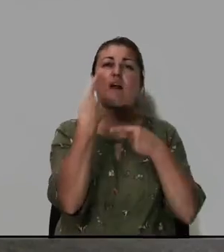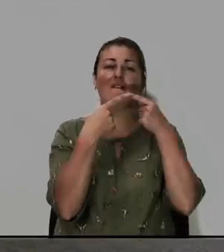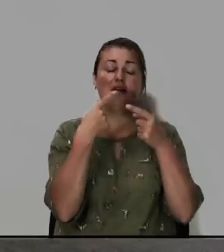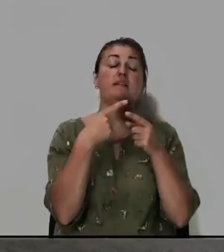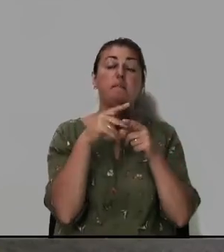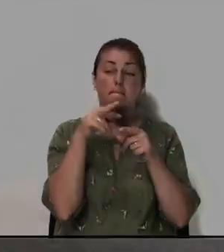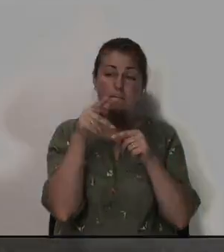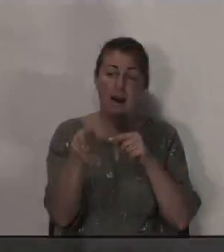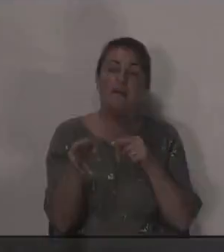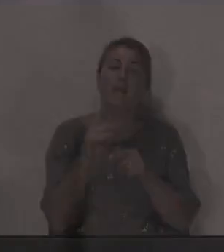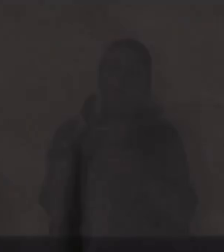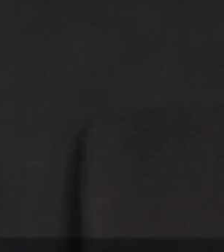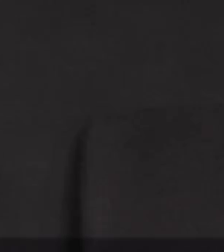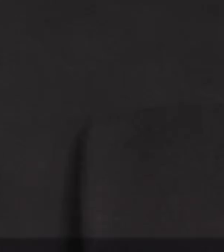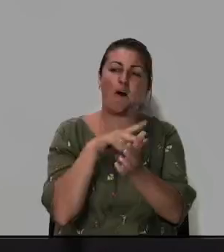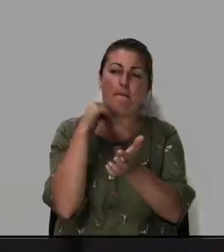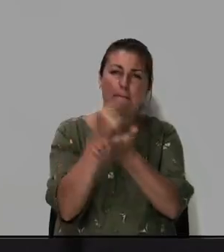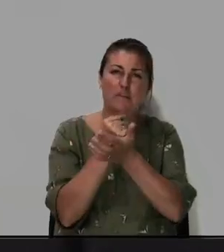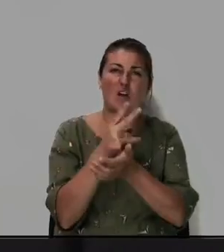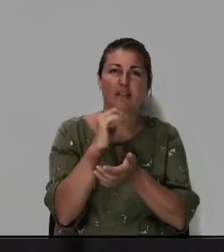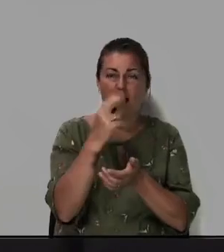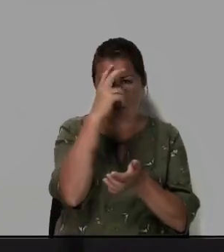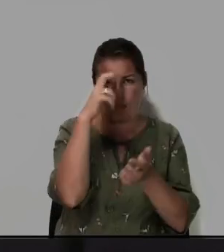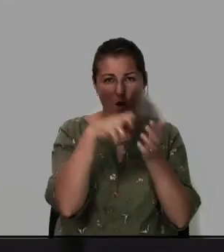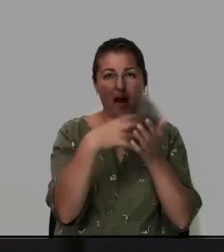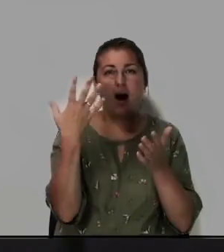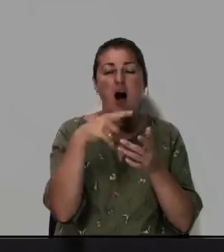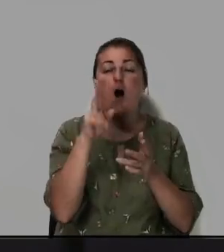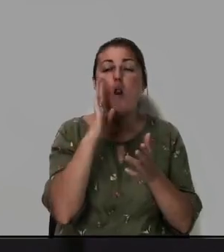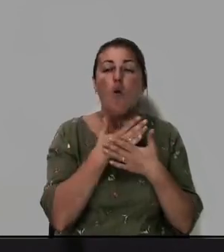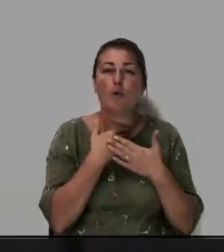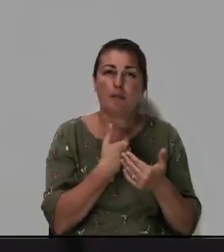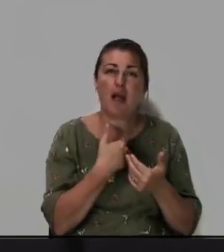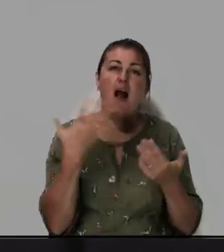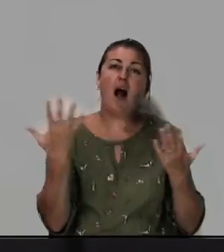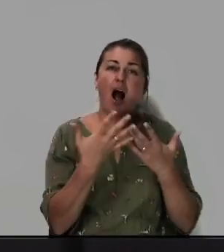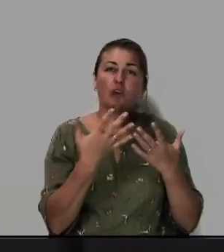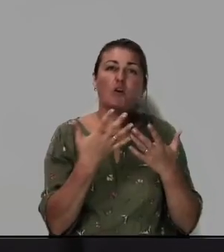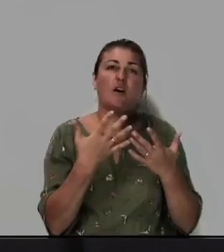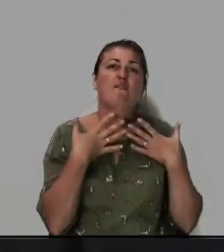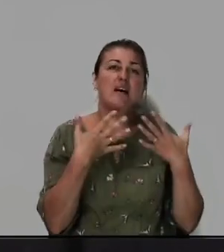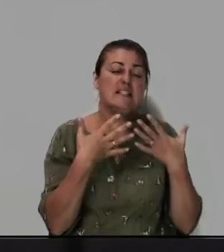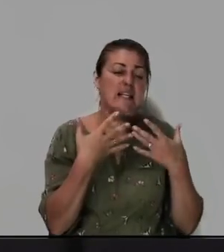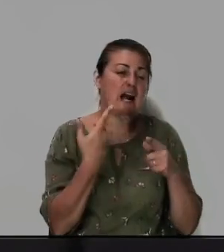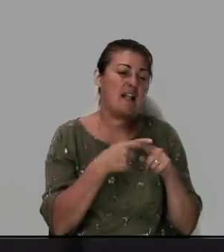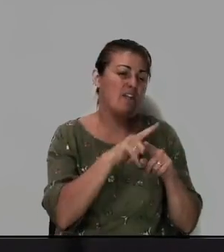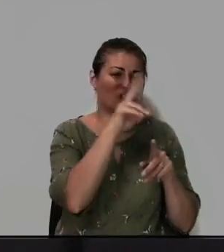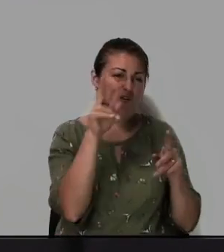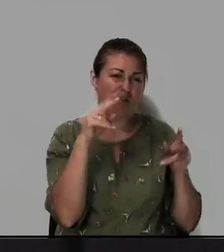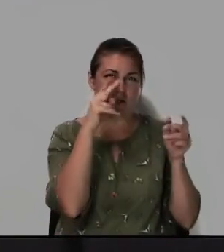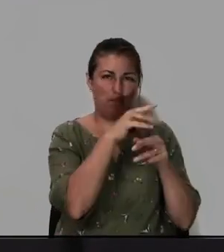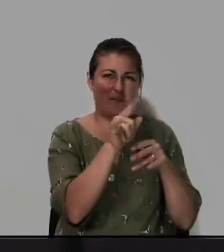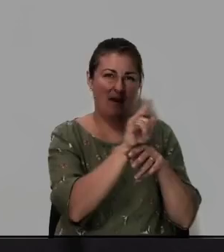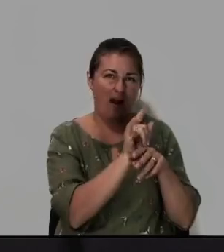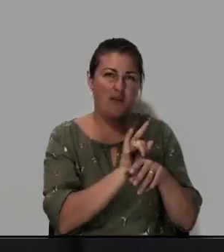пойди поставь печать на челах тех которые любят меня которые воздыхают это неправда и